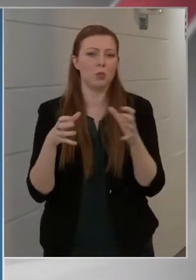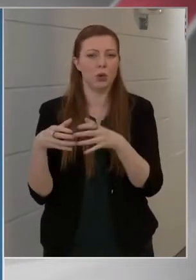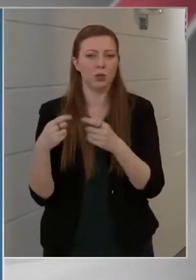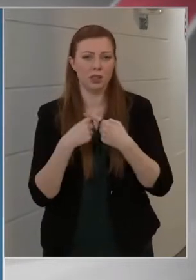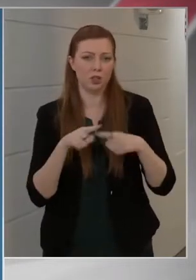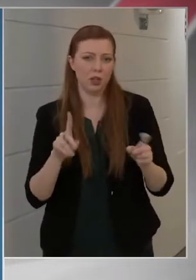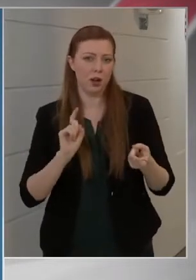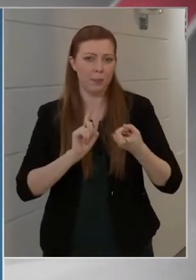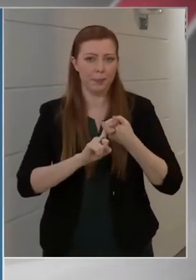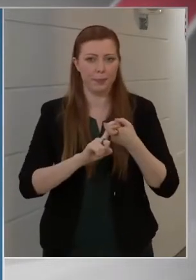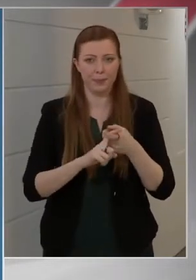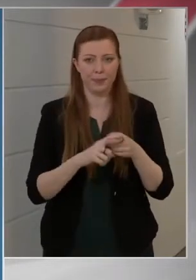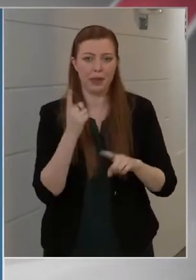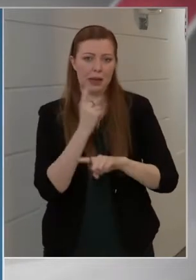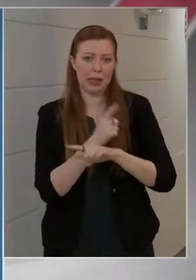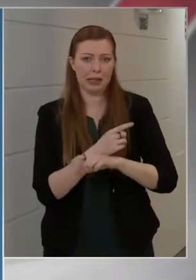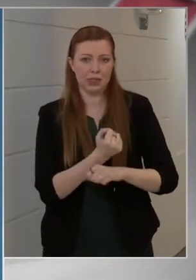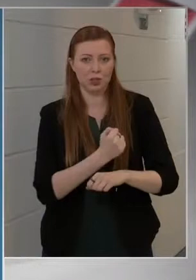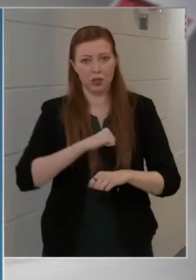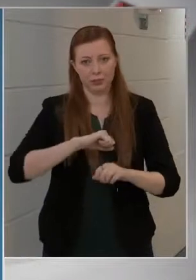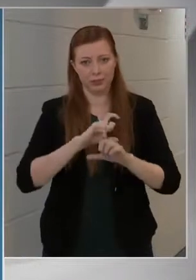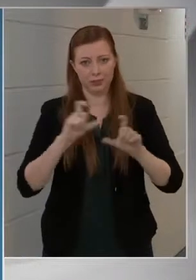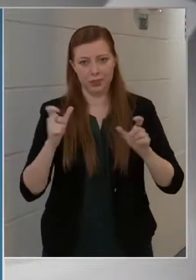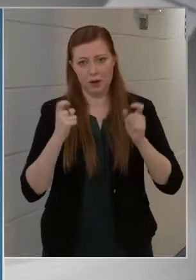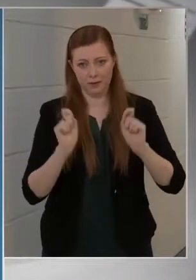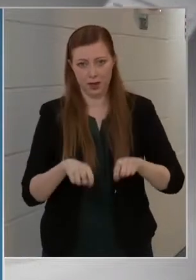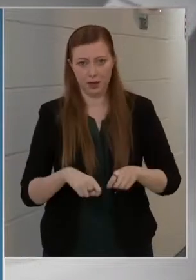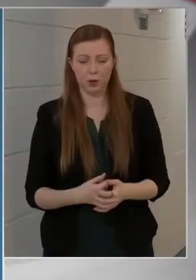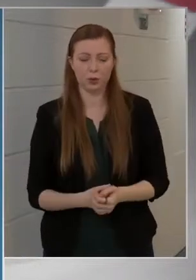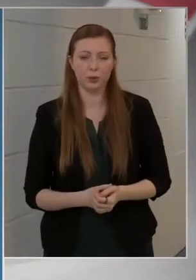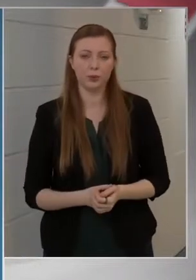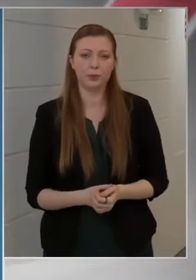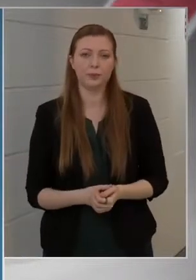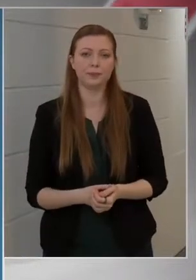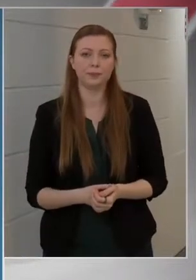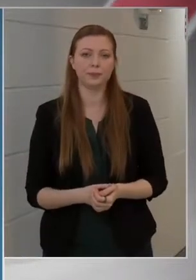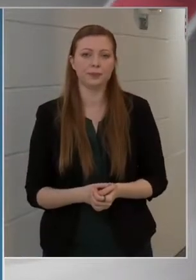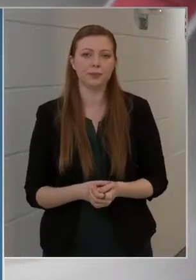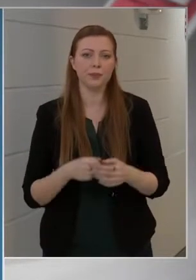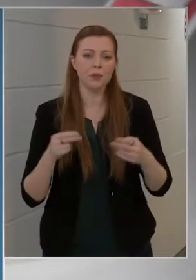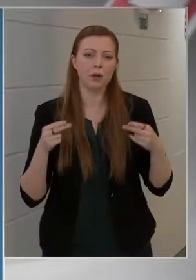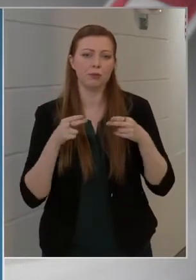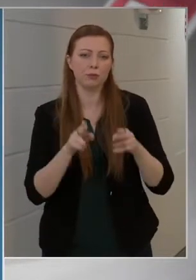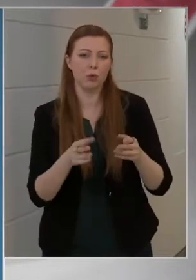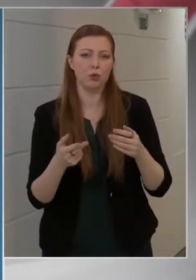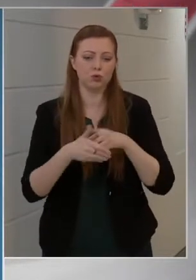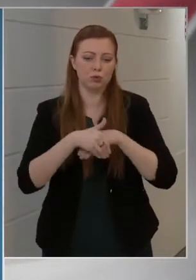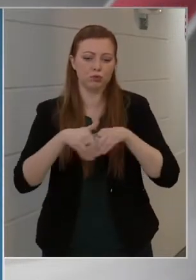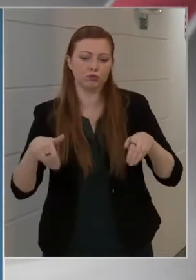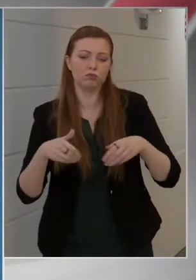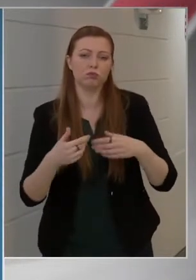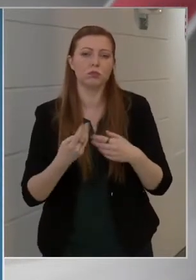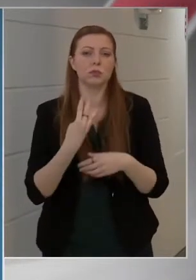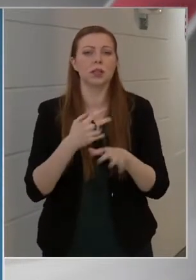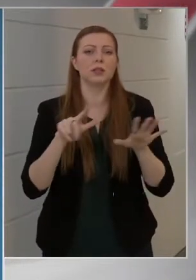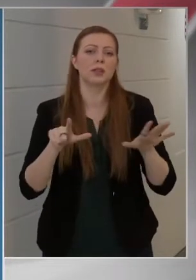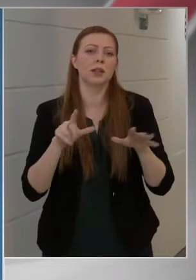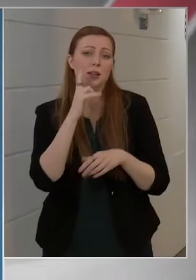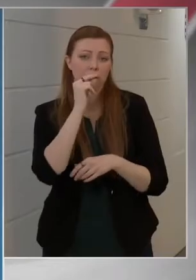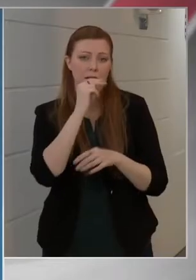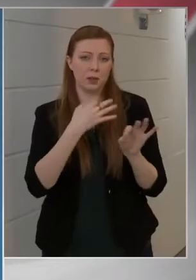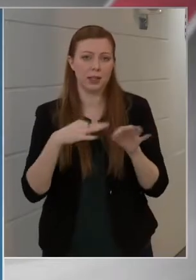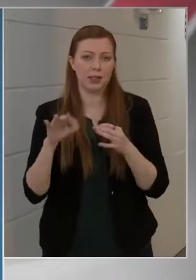tilalmára vonatkozó rendelkezések megszegése miatt hajtottunk végre. A korridórokon tegnap 47 rendőri intézkedést történt,